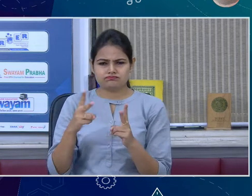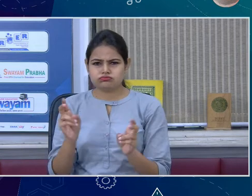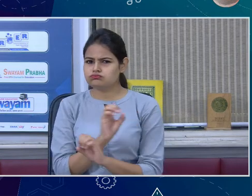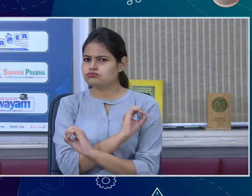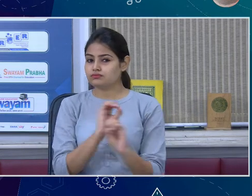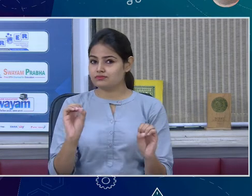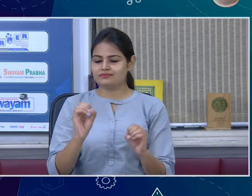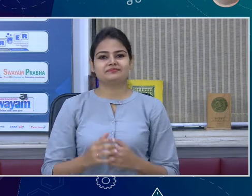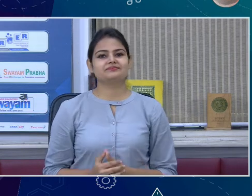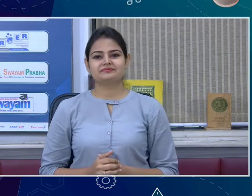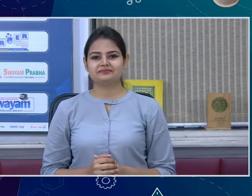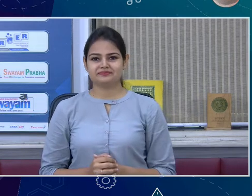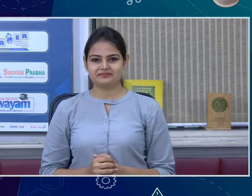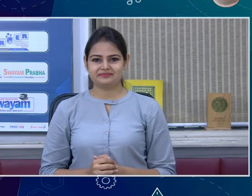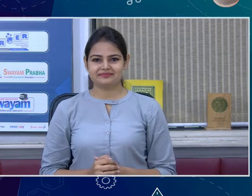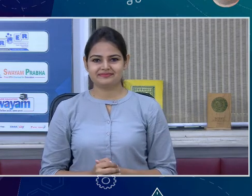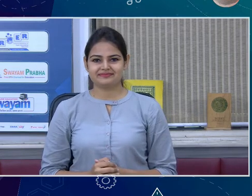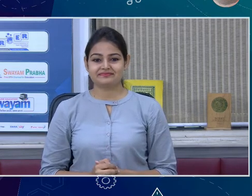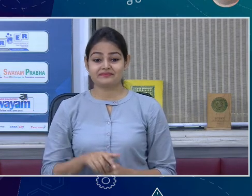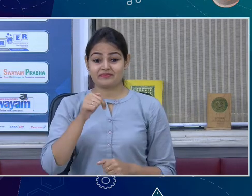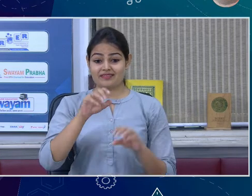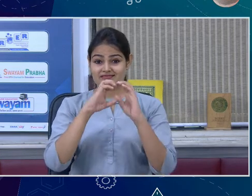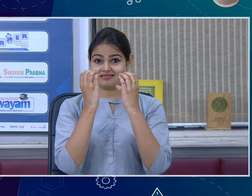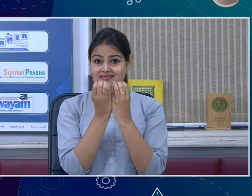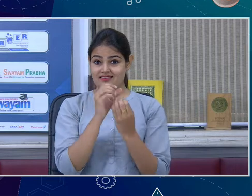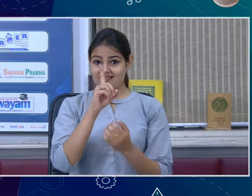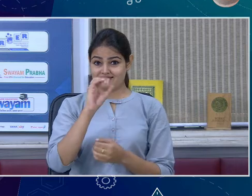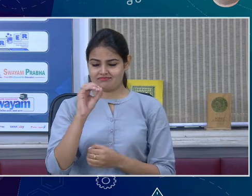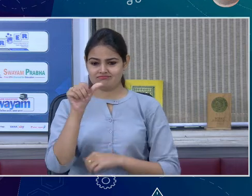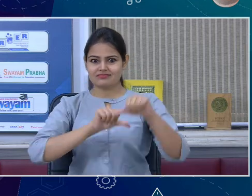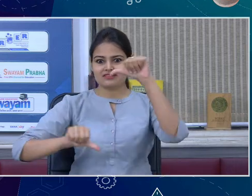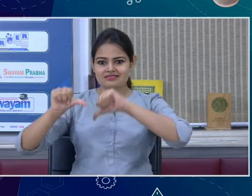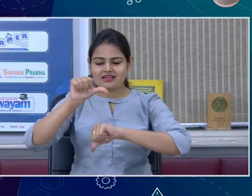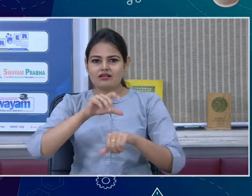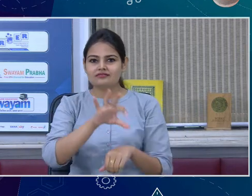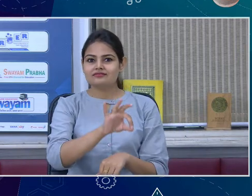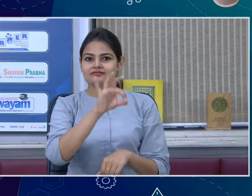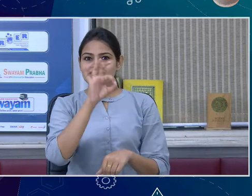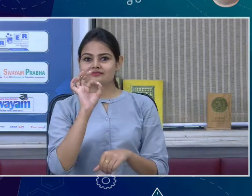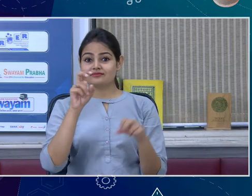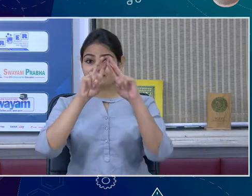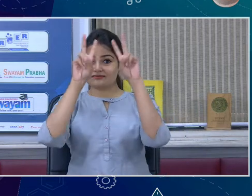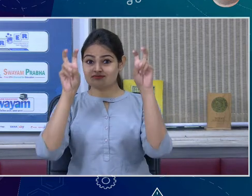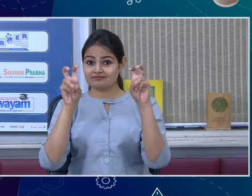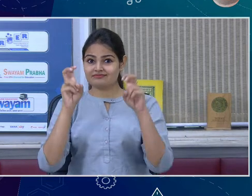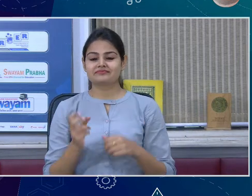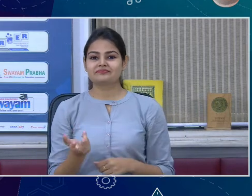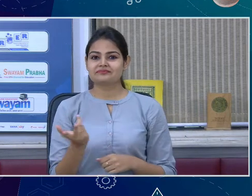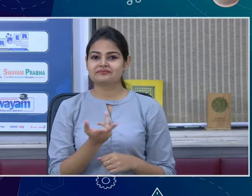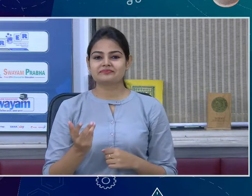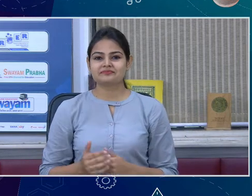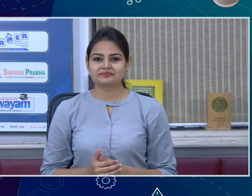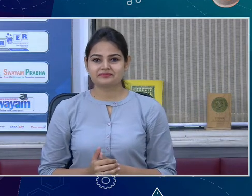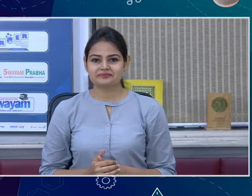see we are taking up class 10 का science topic है and we have taken up chapter